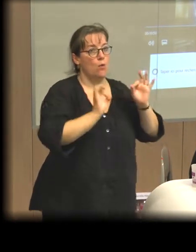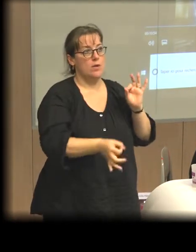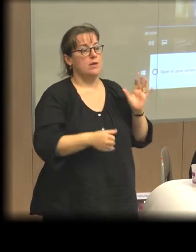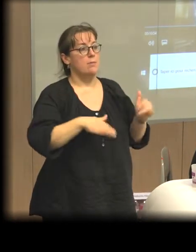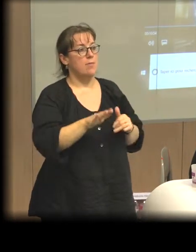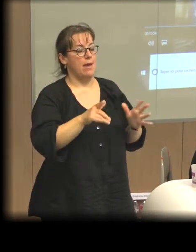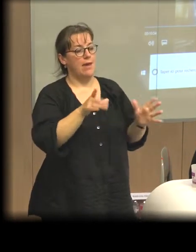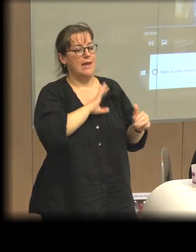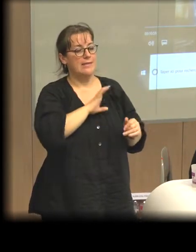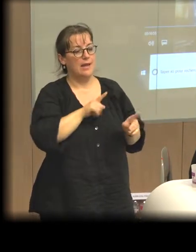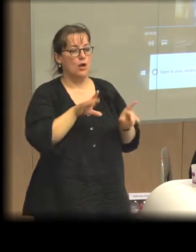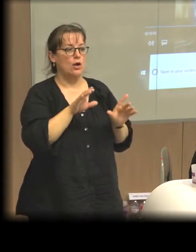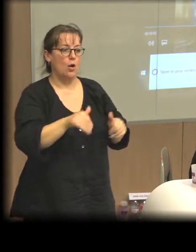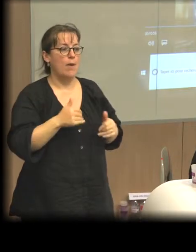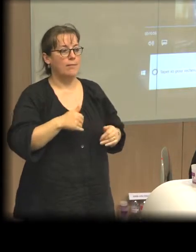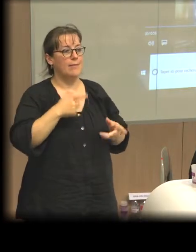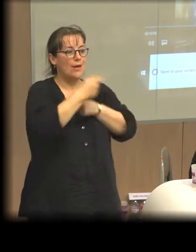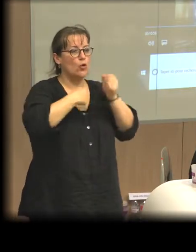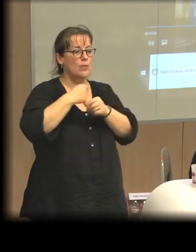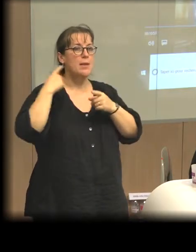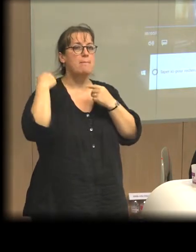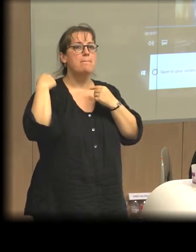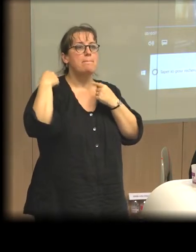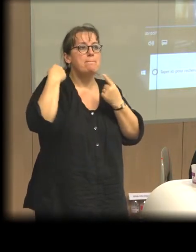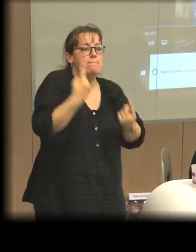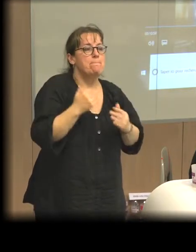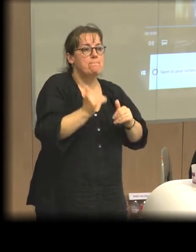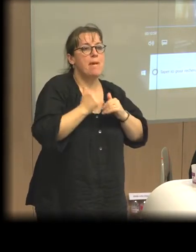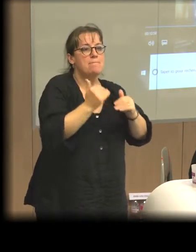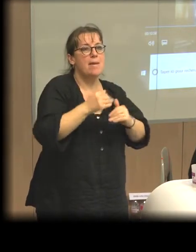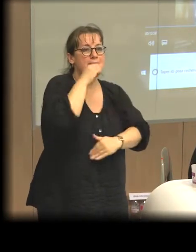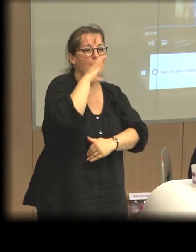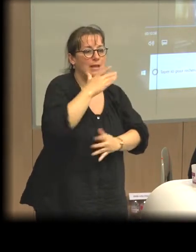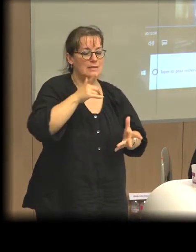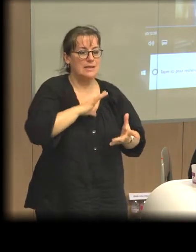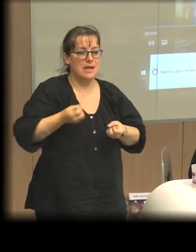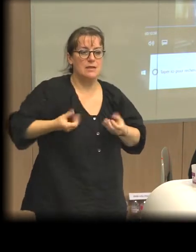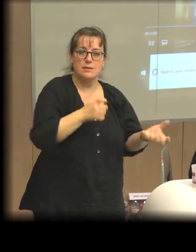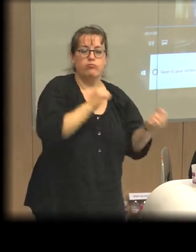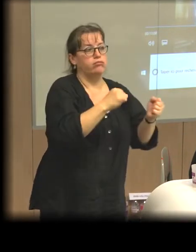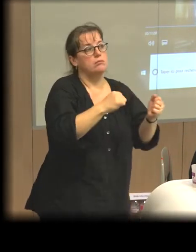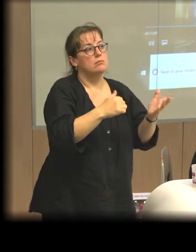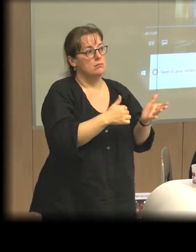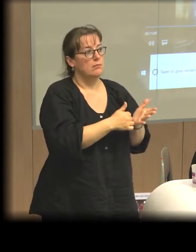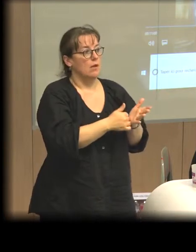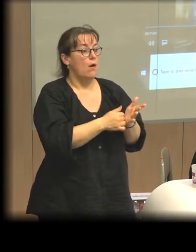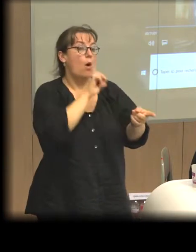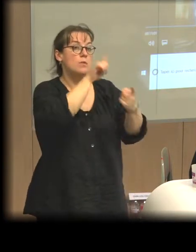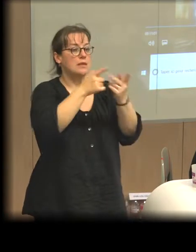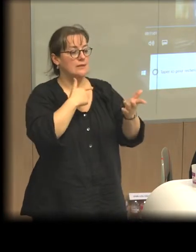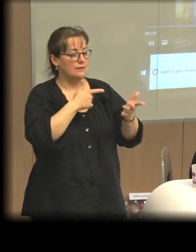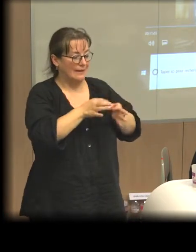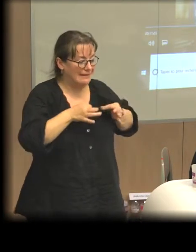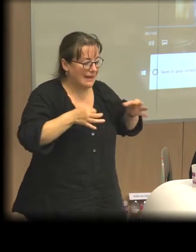développement économique antérieur et de fonder un développement qui soit un développement plus au service des populations et des territoires.